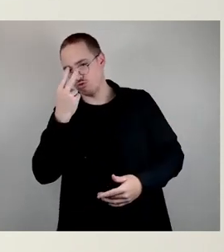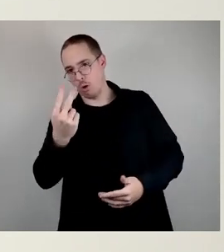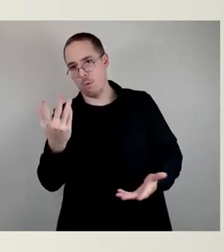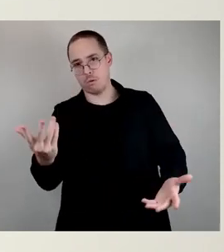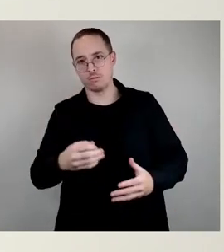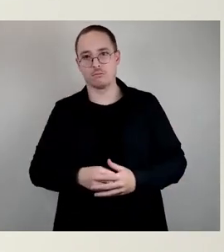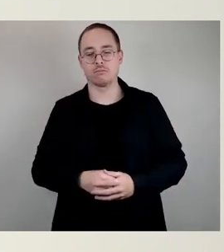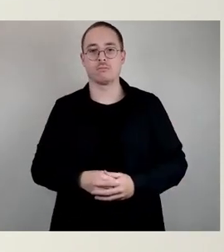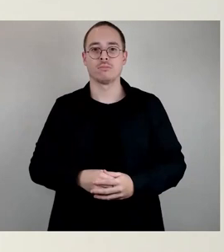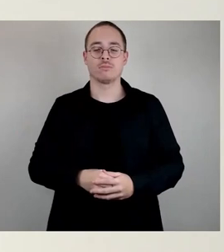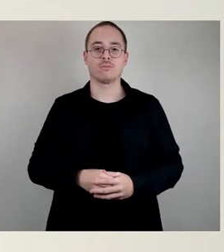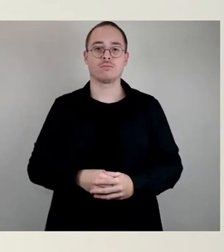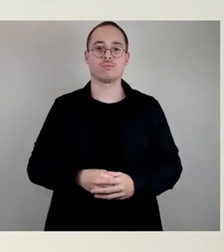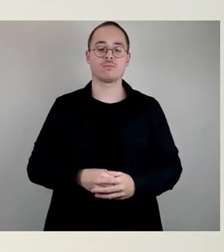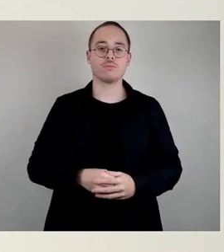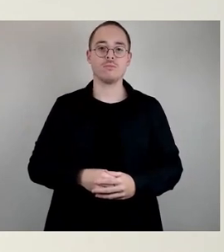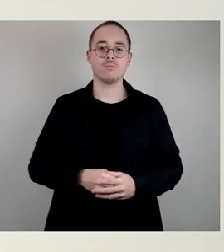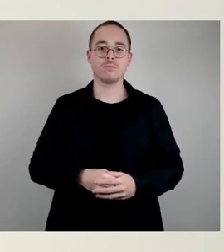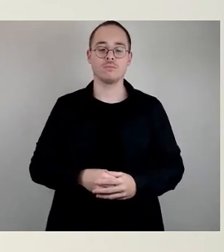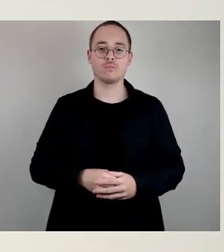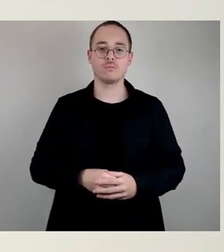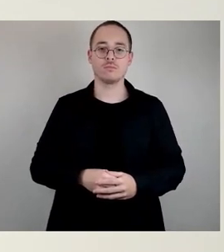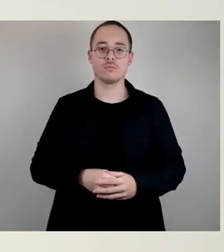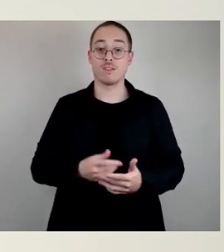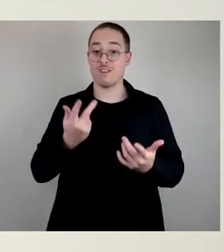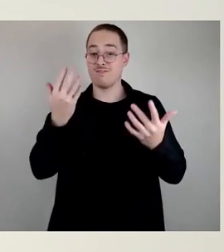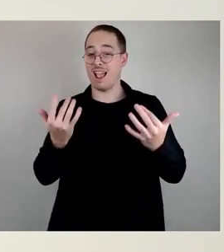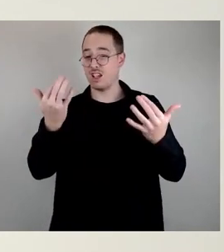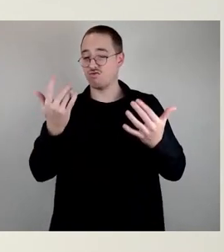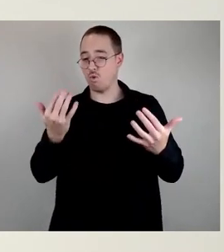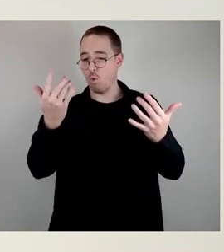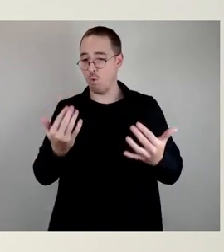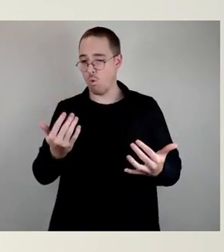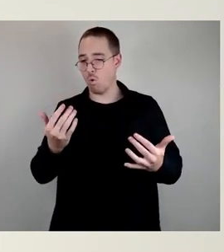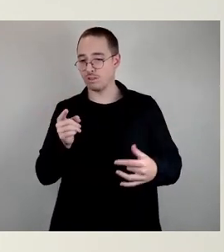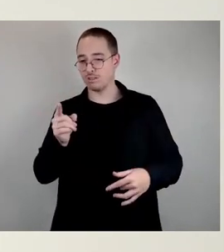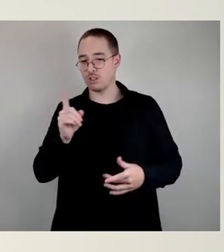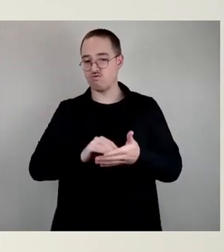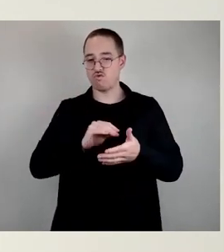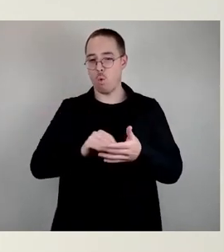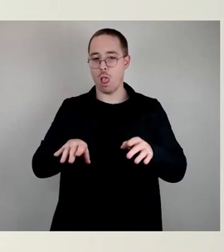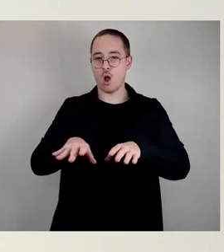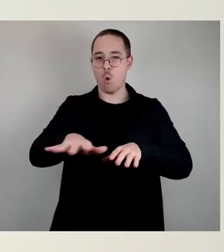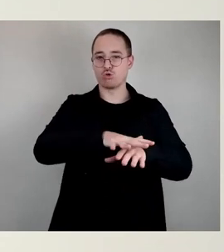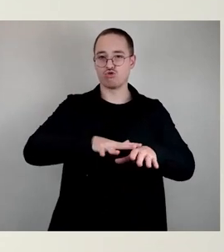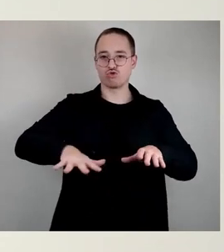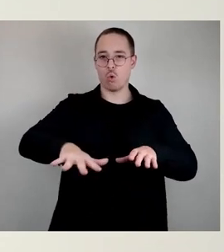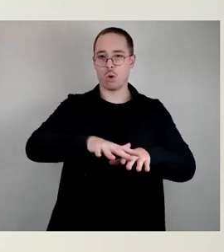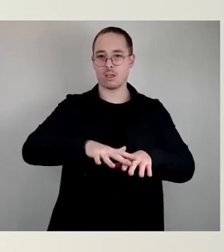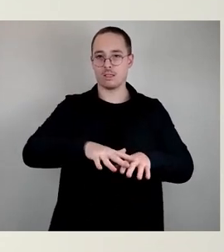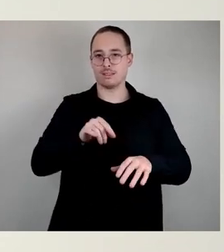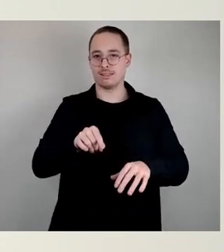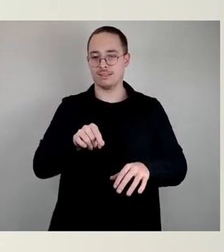Was die Verrechnung angeht, wenn wir das Schulgrundstück oder andersherum gesagt, es gehört ja